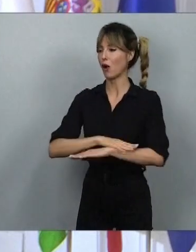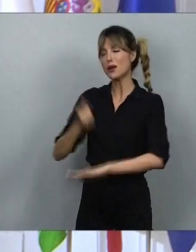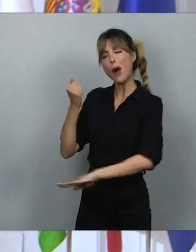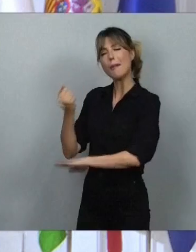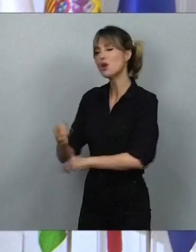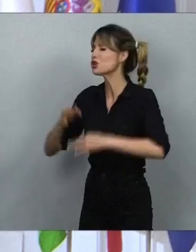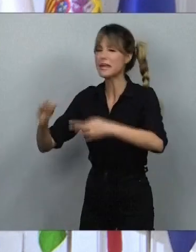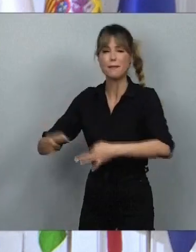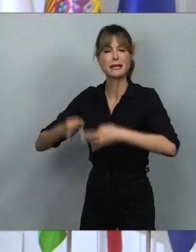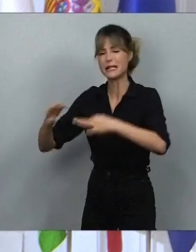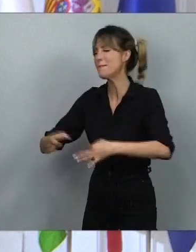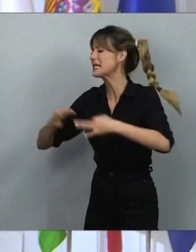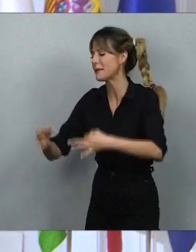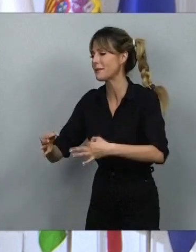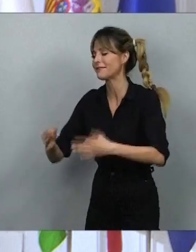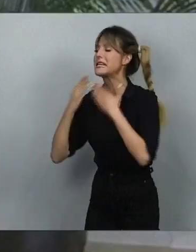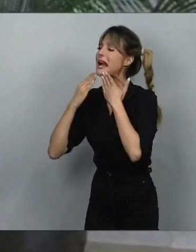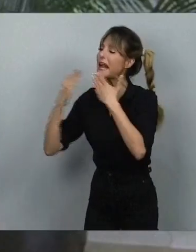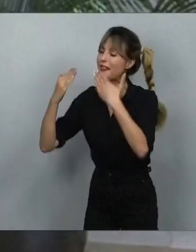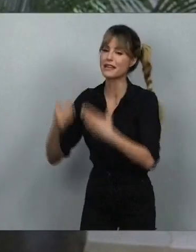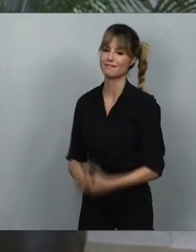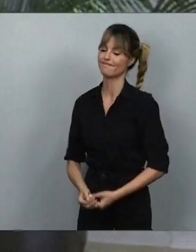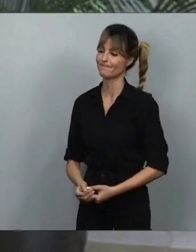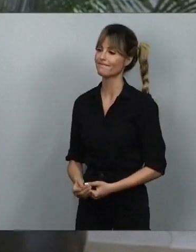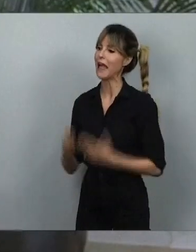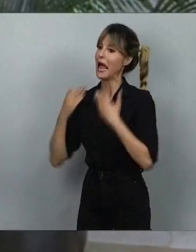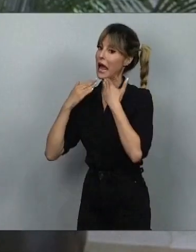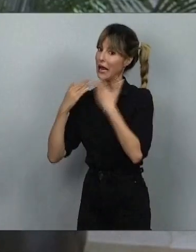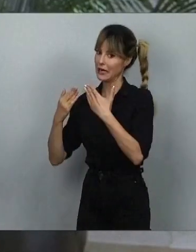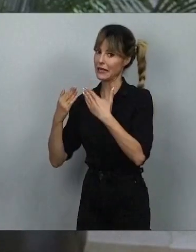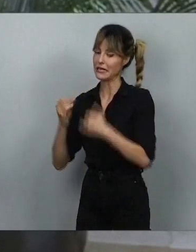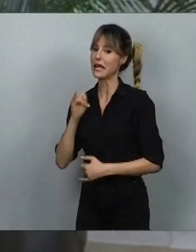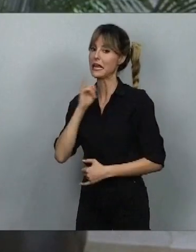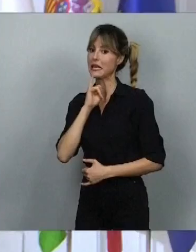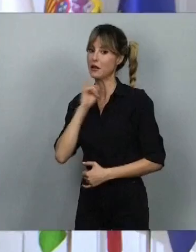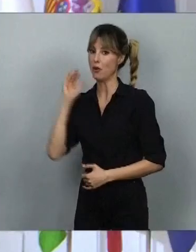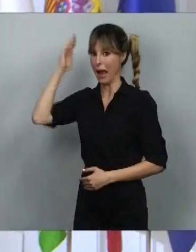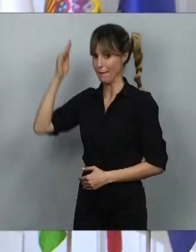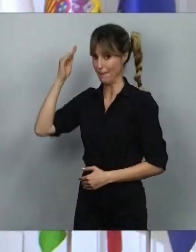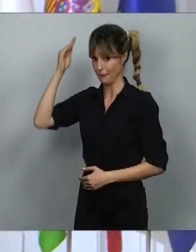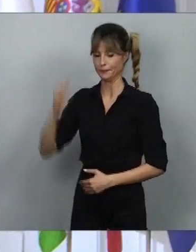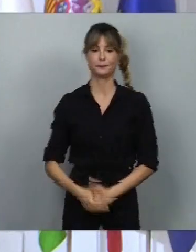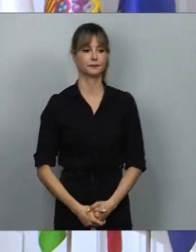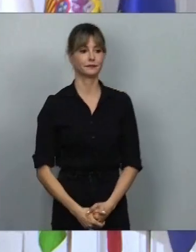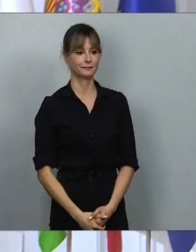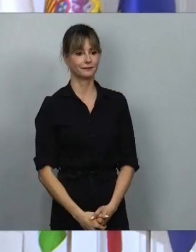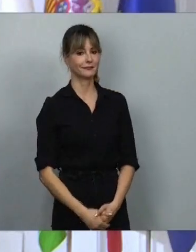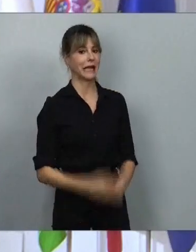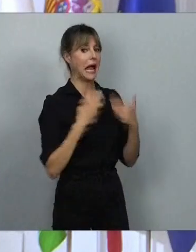والدوليين سيكون غاية في الأهمية لمواجهة كل التحديات فقامت السيد الرئيس محمود عباس